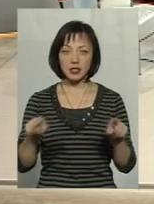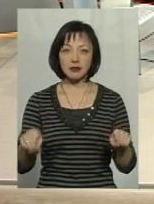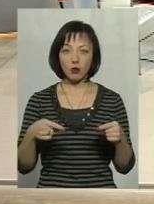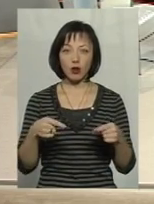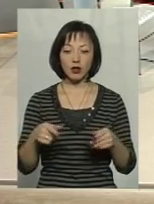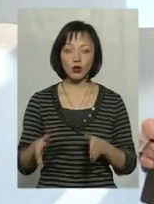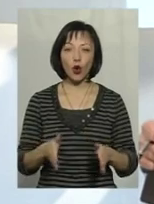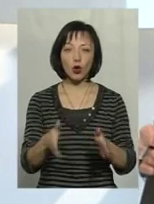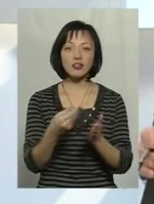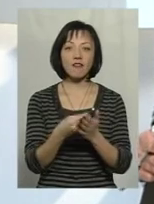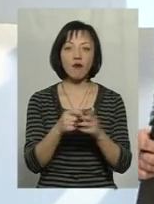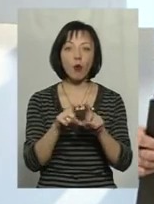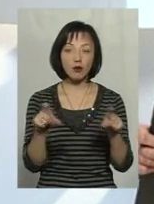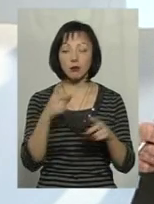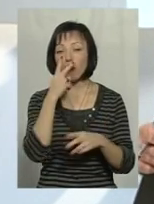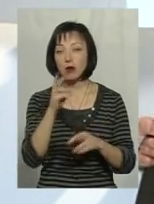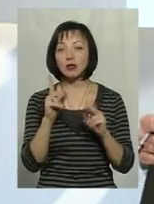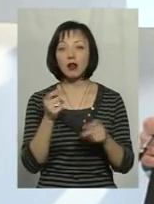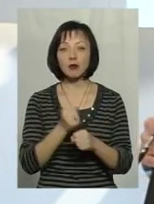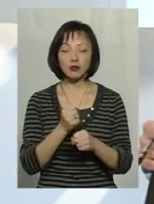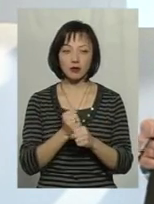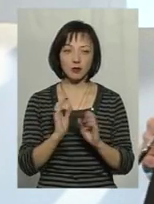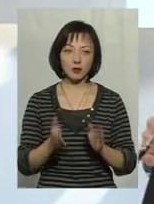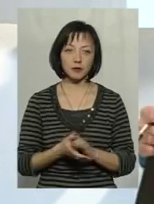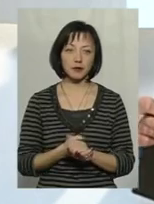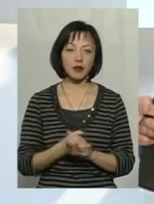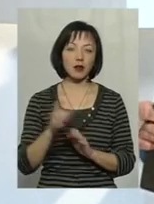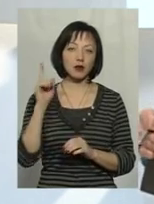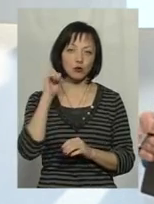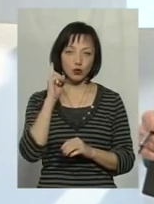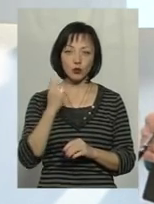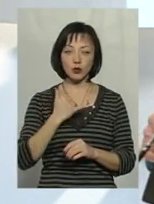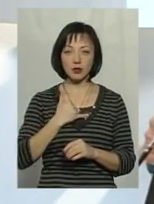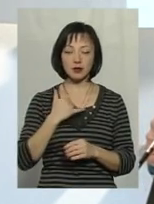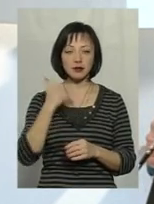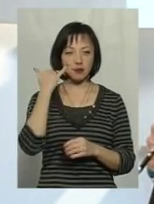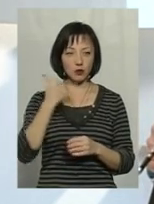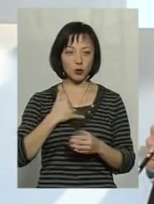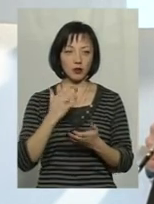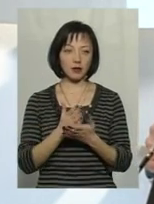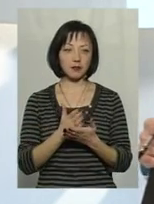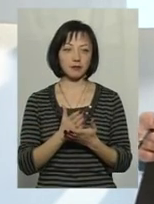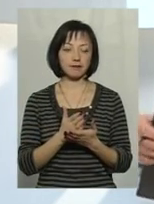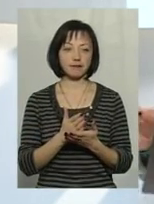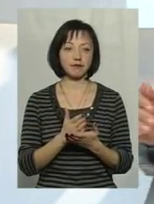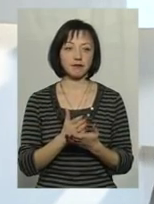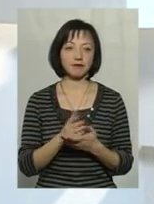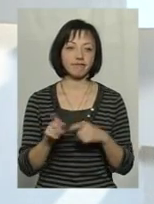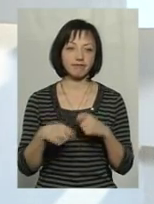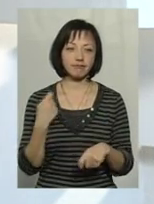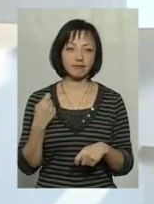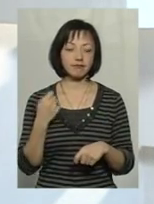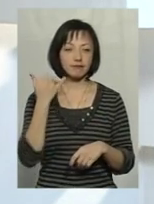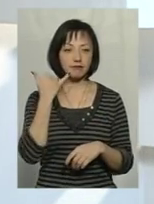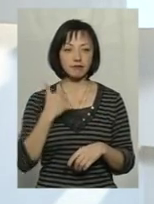фонд. Побачимо, як він працюватиме. Чи в нас є телефонний дзвінок? Зірвався в нас